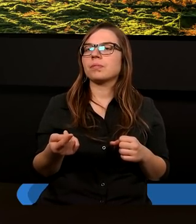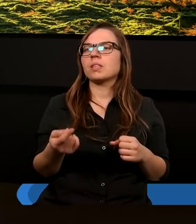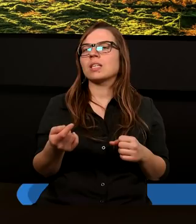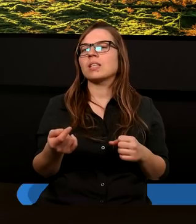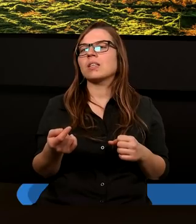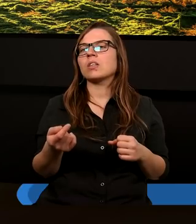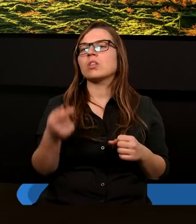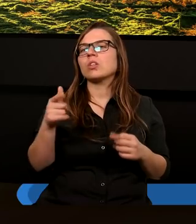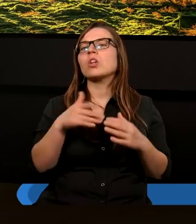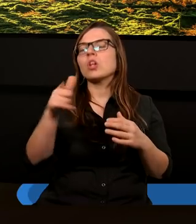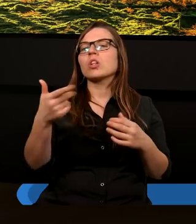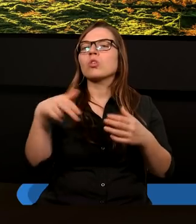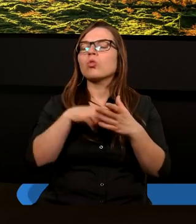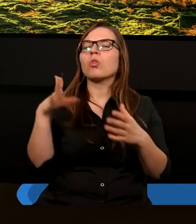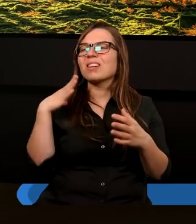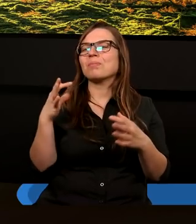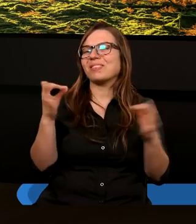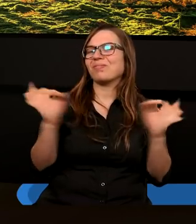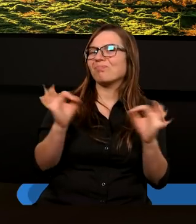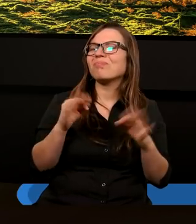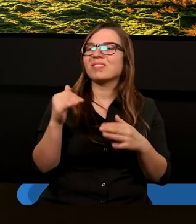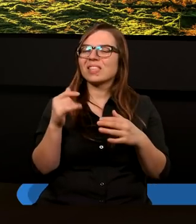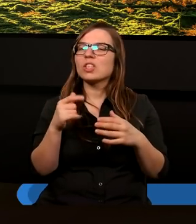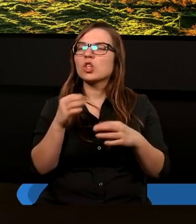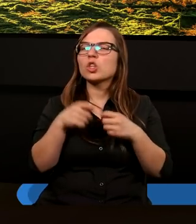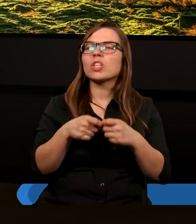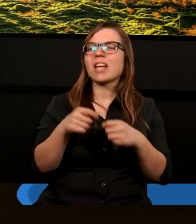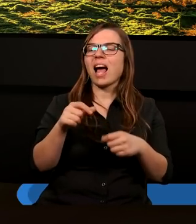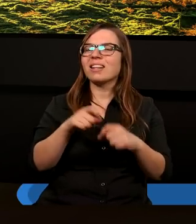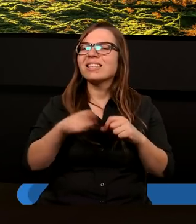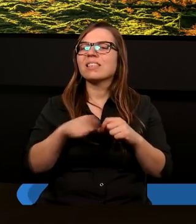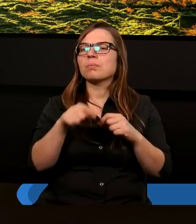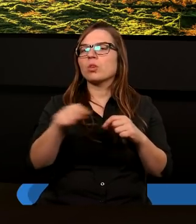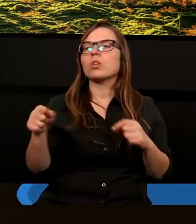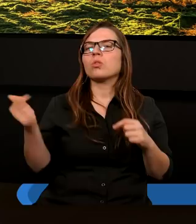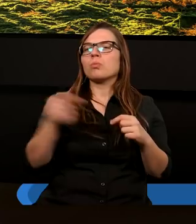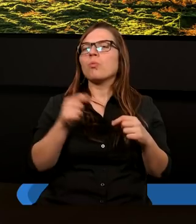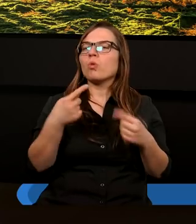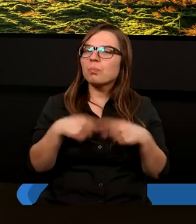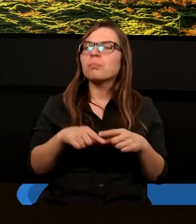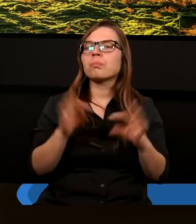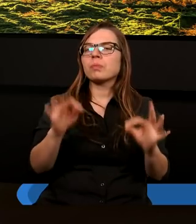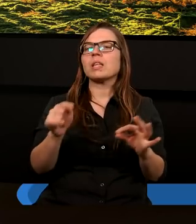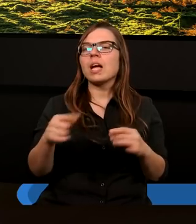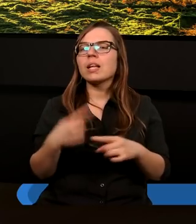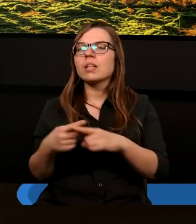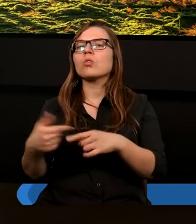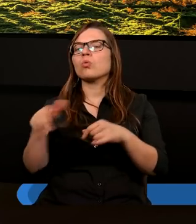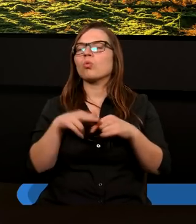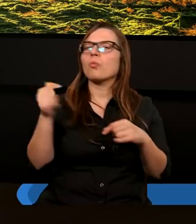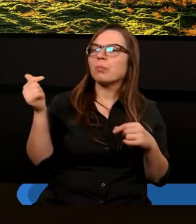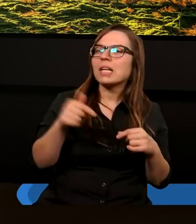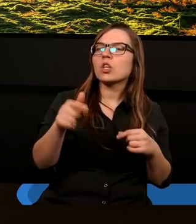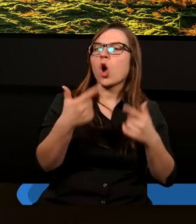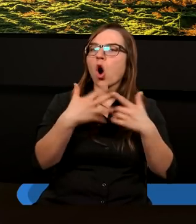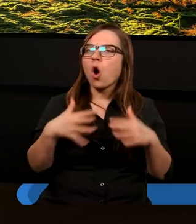szodownikiem tych, którzy byli konserwatywni w tej sytuacji, sam powiedział, musimy podjąć taką decyzję, aby ci, którzy przyszli do nas